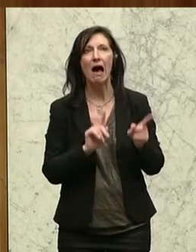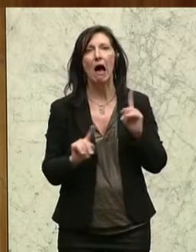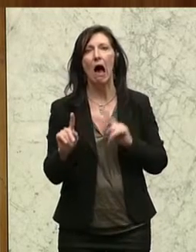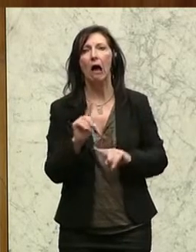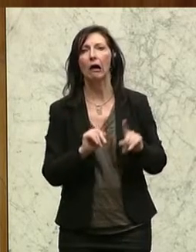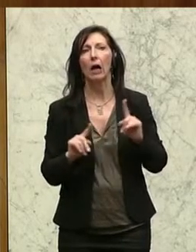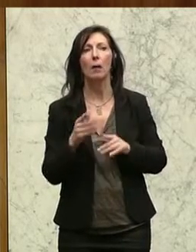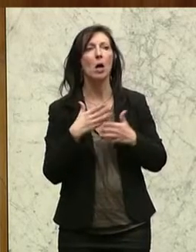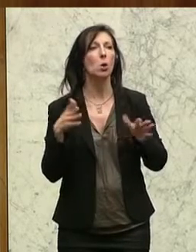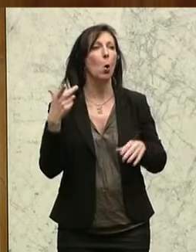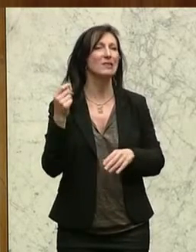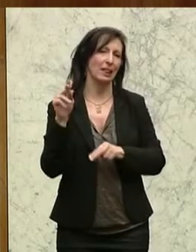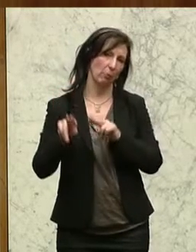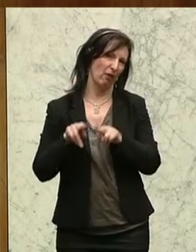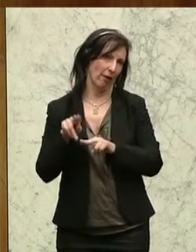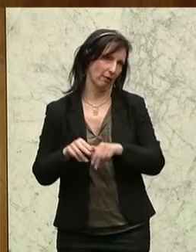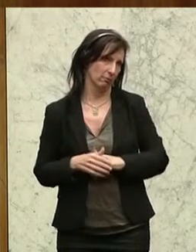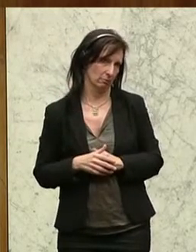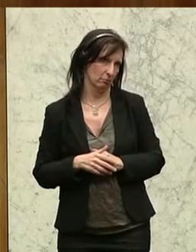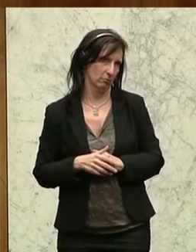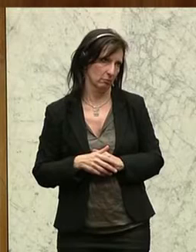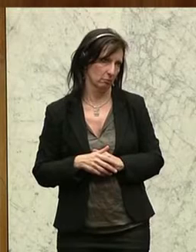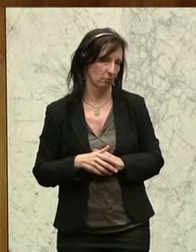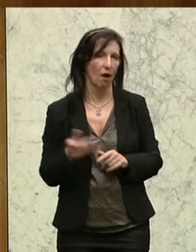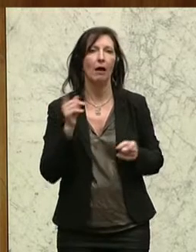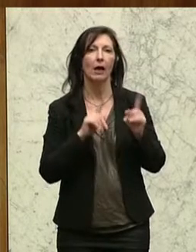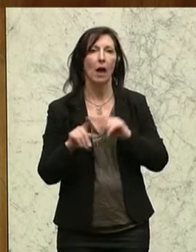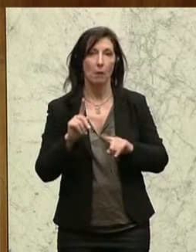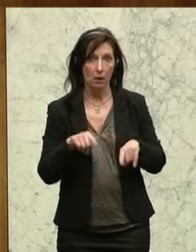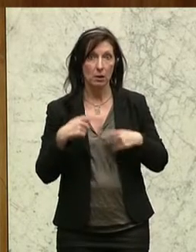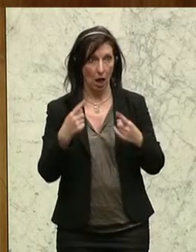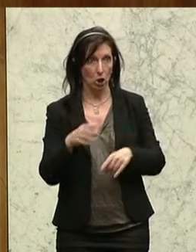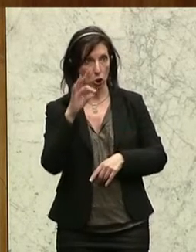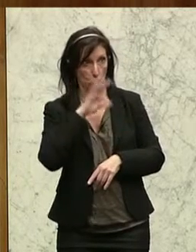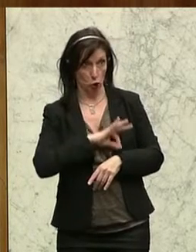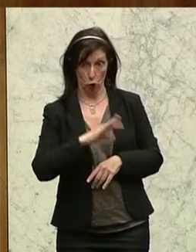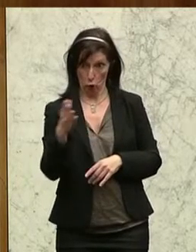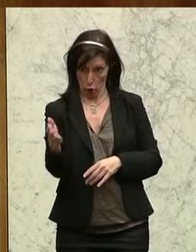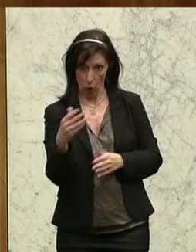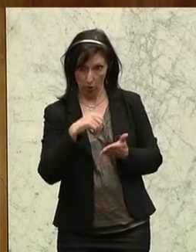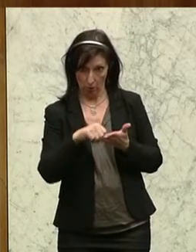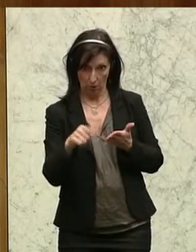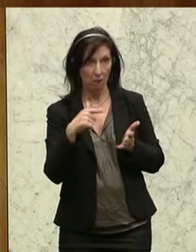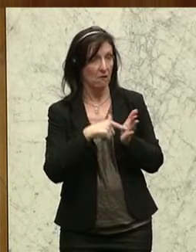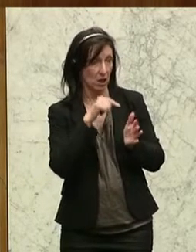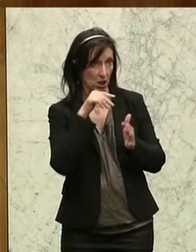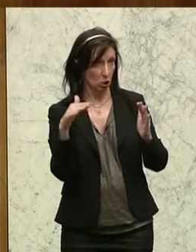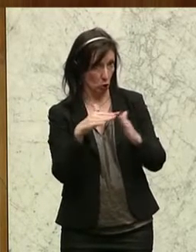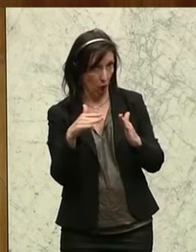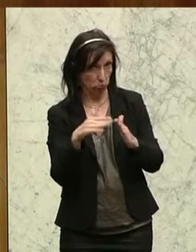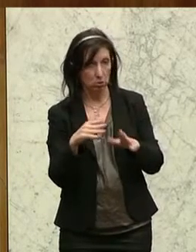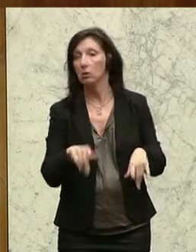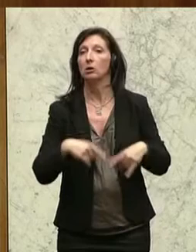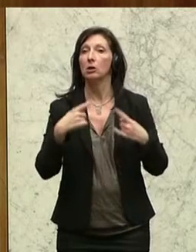Pflege der Großeltern eingehoben. Dann will man den Sohn zur Rechnung stellen, weil er nicht zu Hause ist. Dann